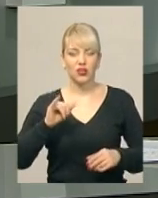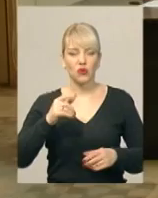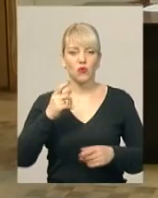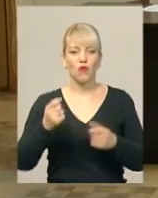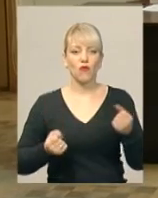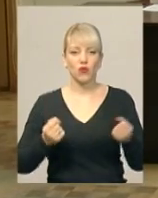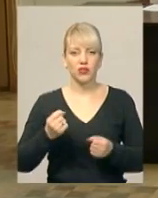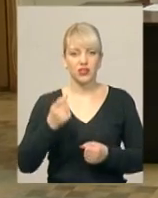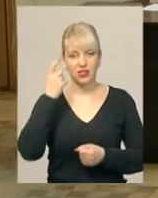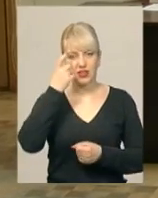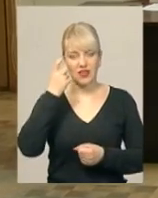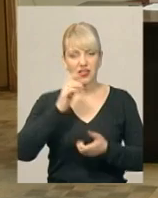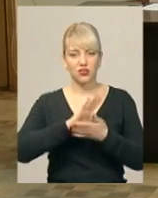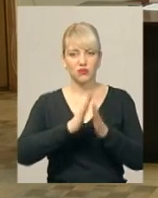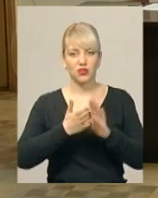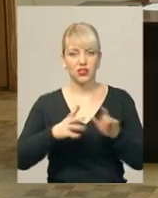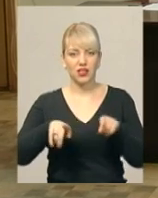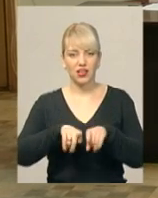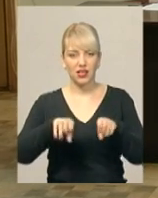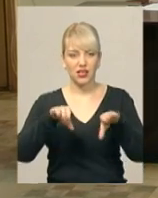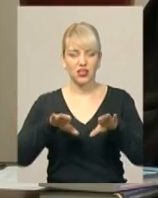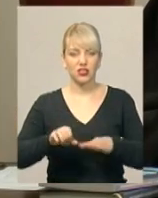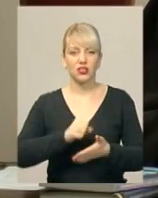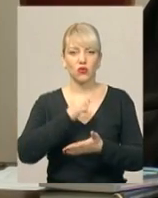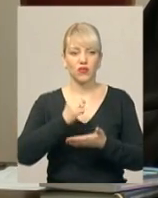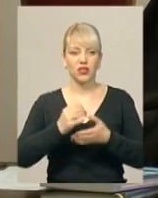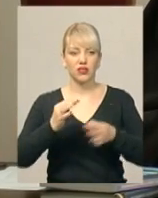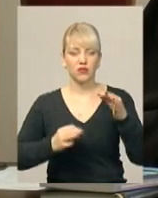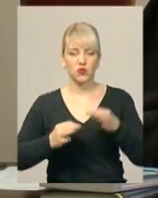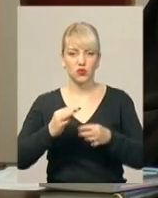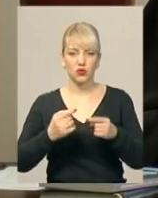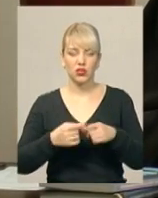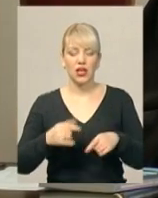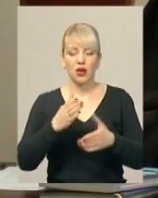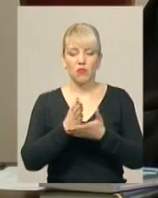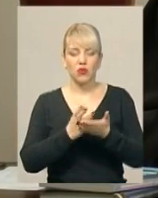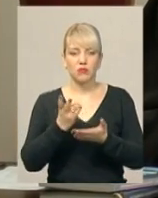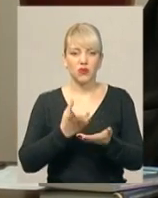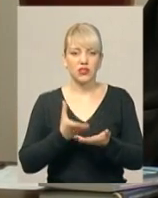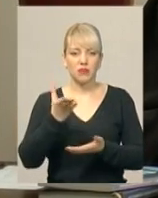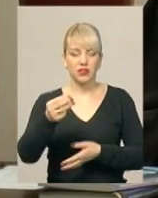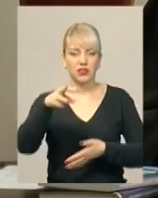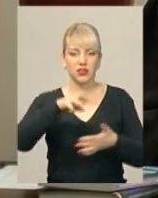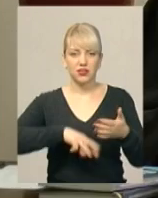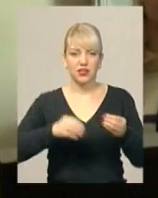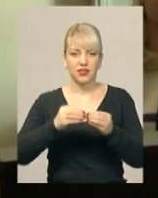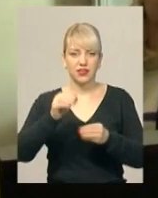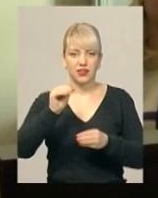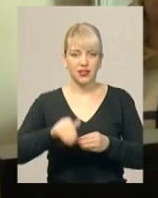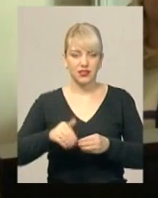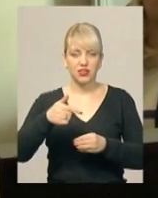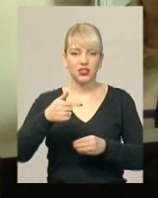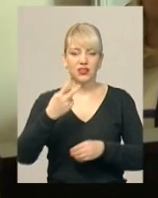нетверезому стані. Таке рішення охвалив сьогодні Хмельницький міськрайонний суд. Тепер посадовець має сплатити штраф у розмірі 10 тисяч 200